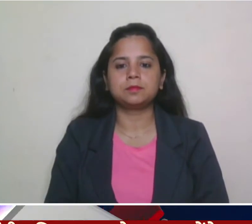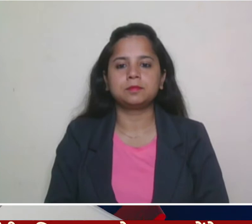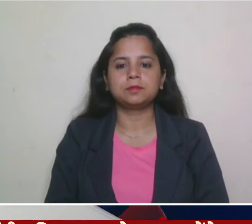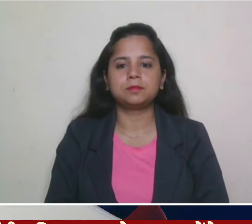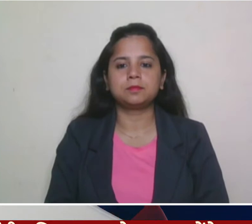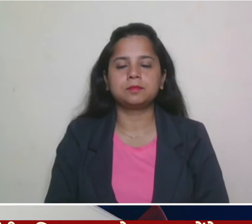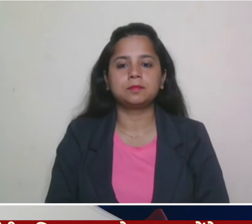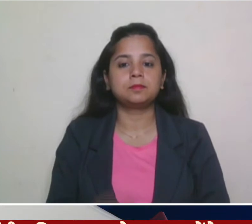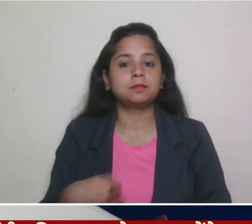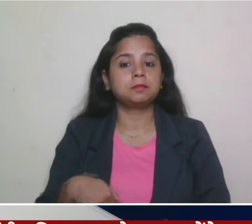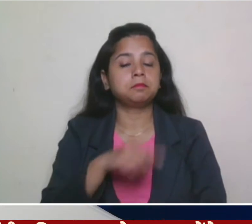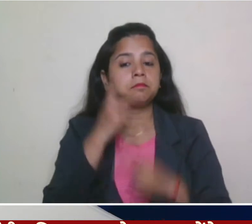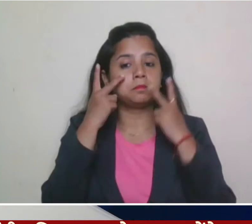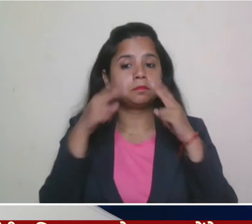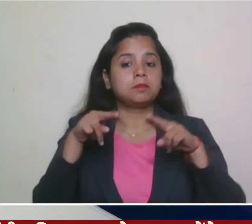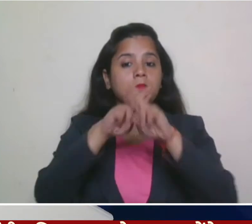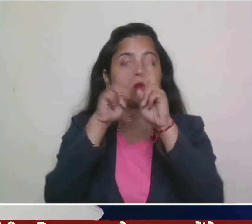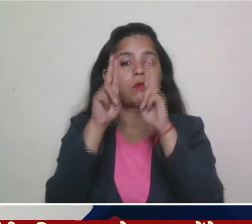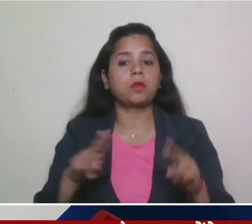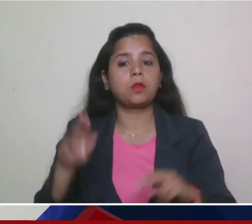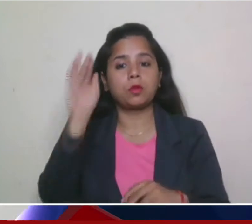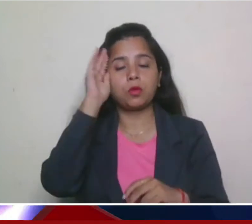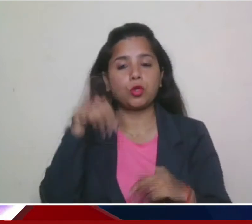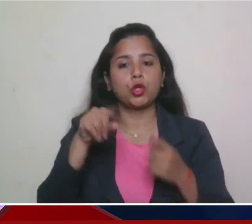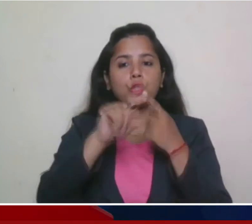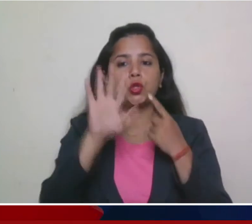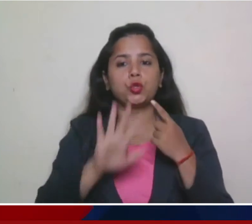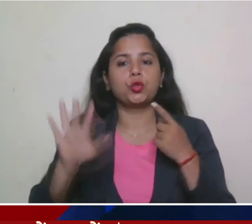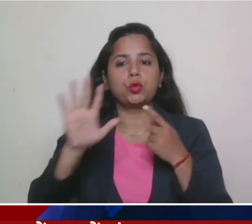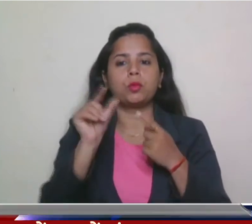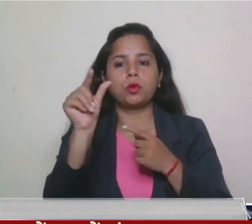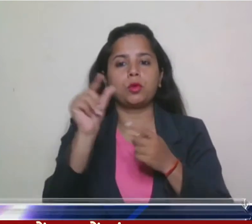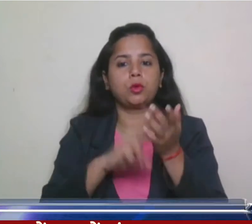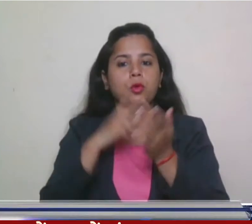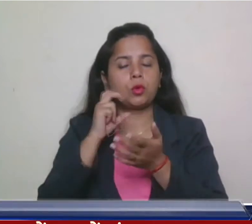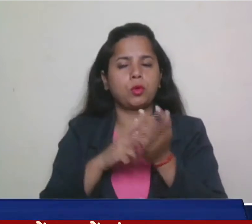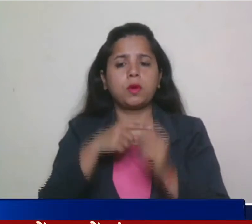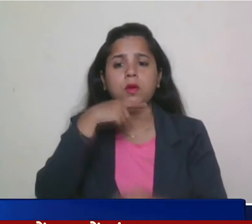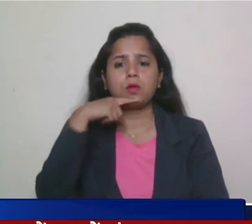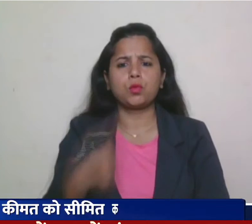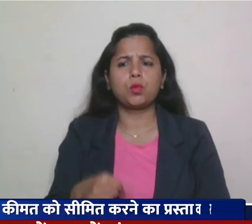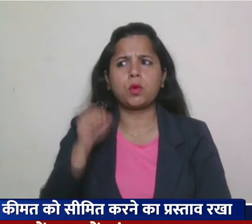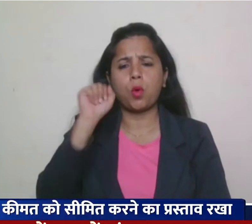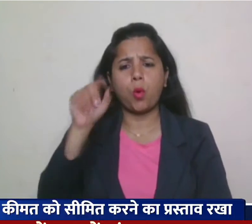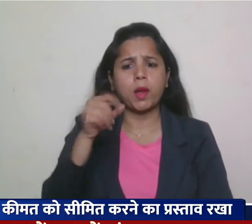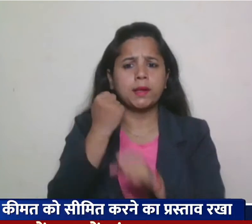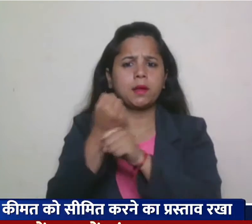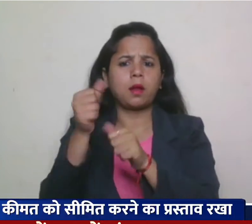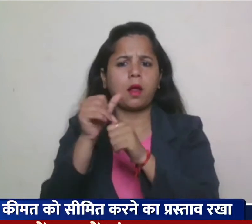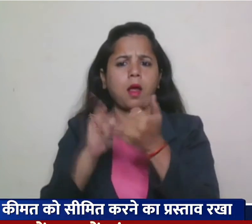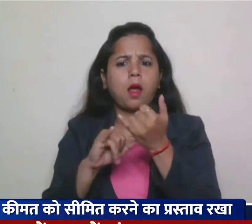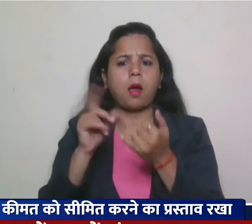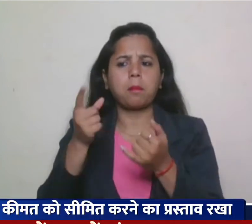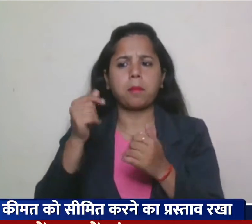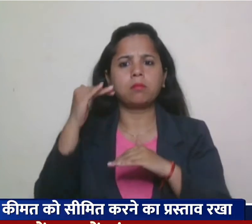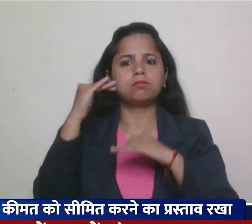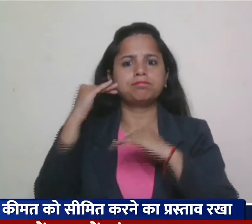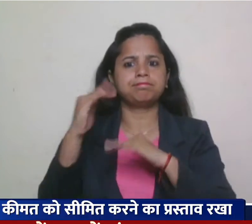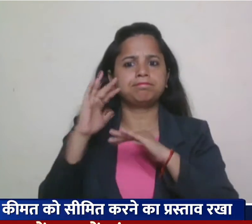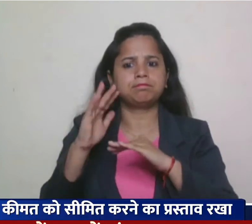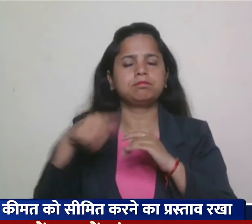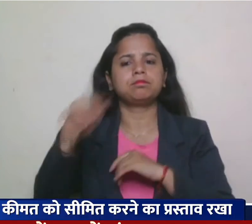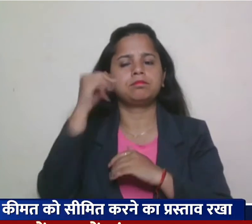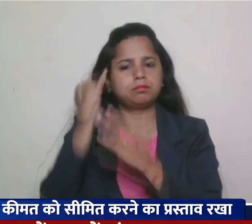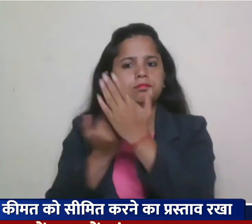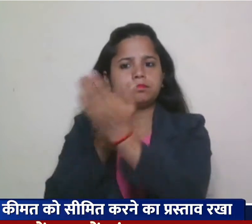रुकरते इंतराश्ट्रे खबरों का यूरोपिय संग ने रूसी गैस की कीमत को सीमित करने का प्रस्ताव रखा रूस की राश्पती व्लादमेर